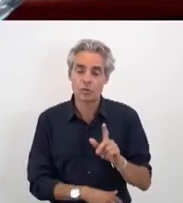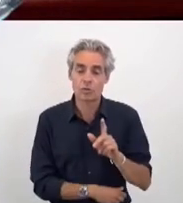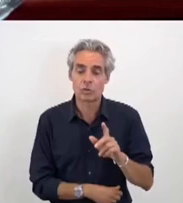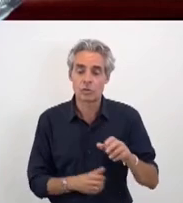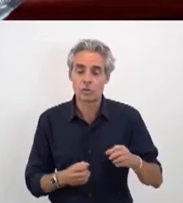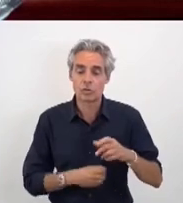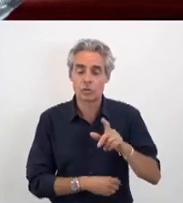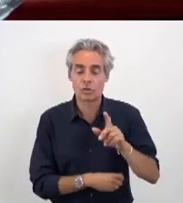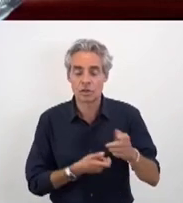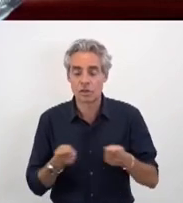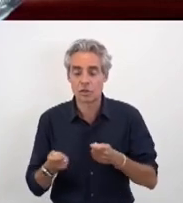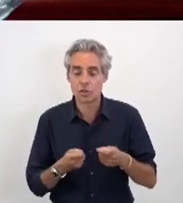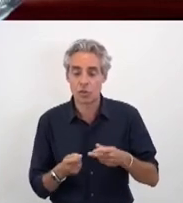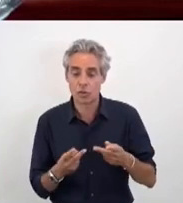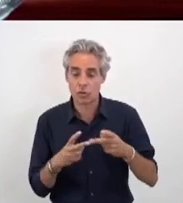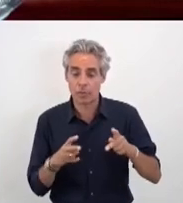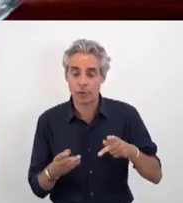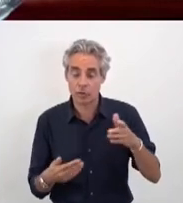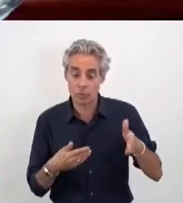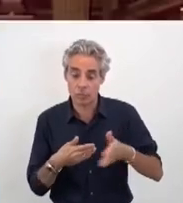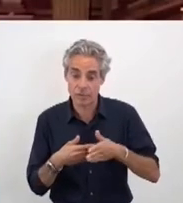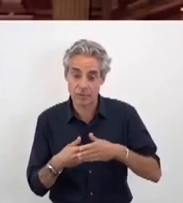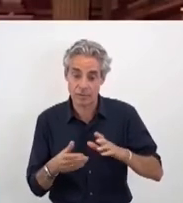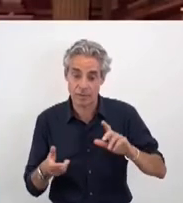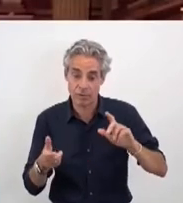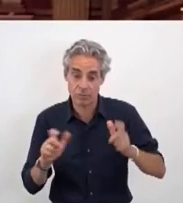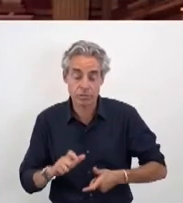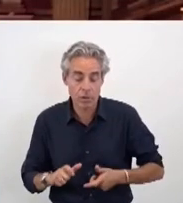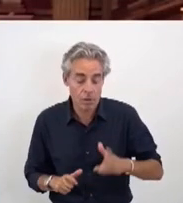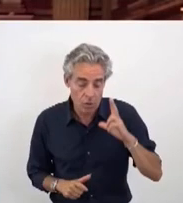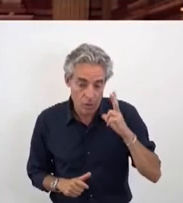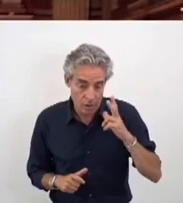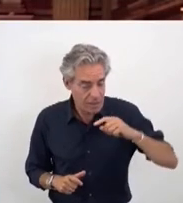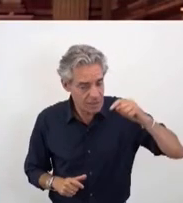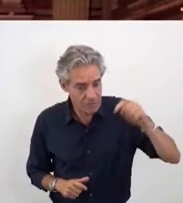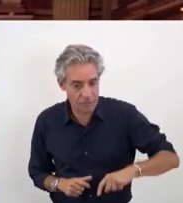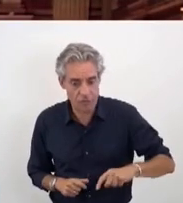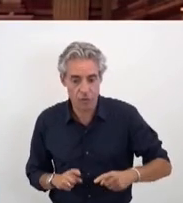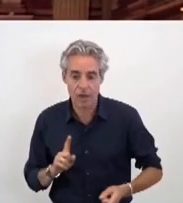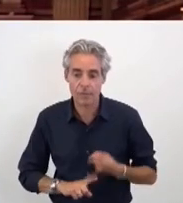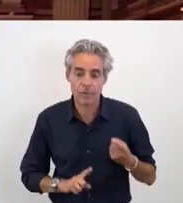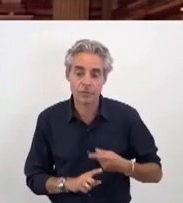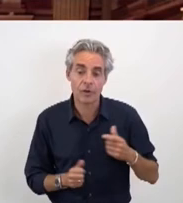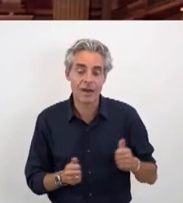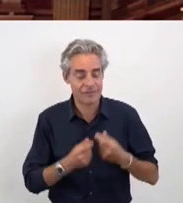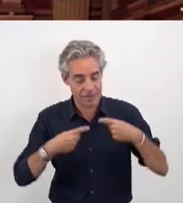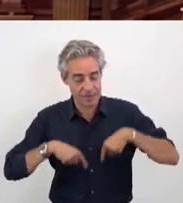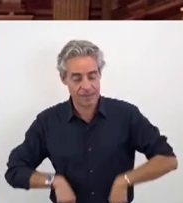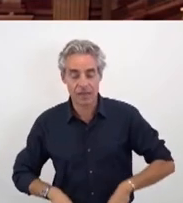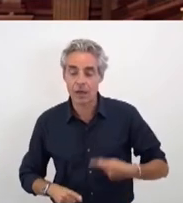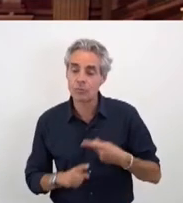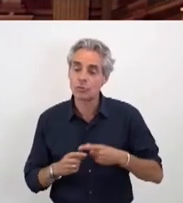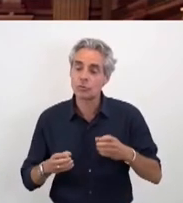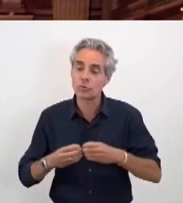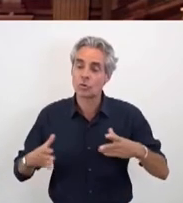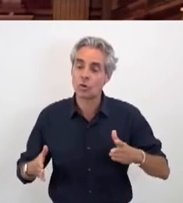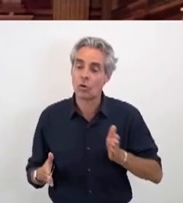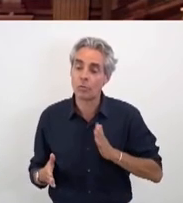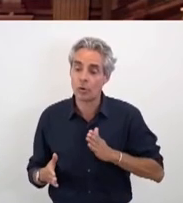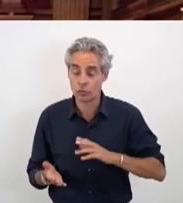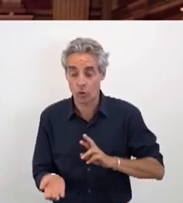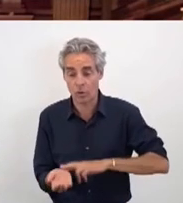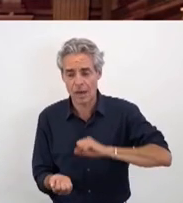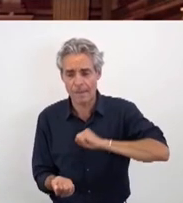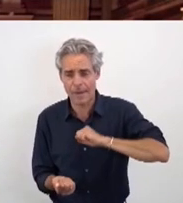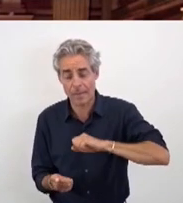proximité. et il est absolument indispensable qu'avec l'État et la métropole, vous accélériez